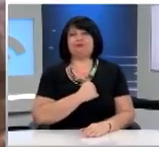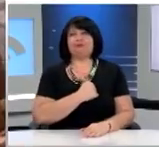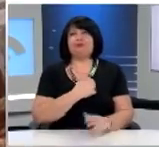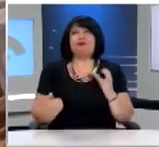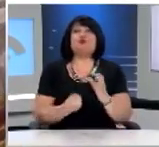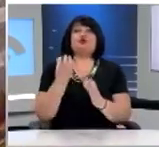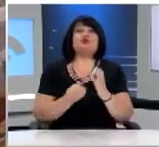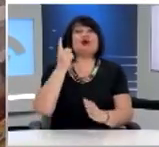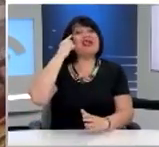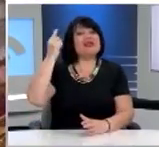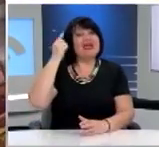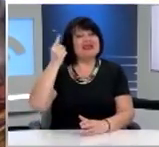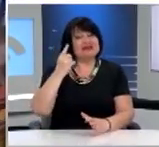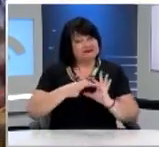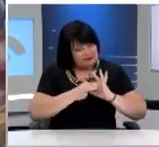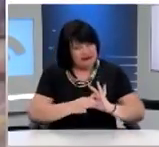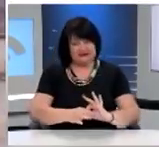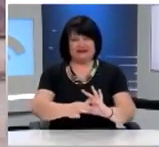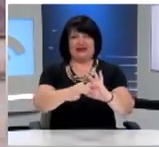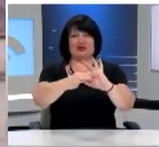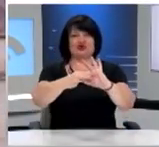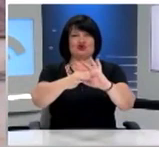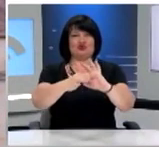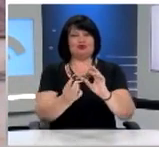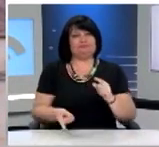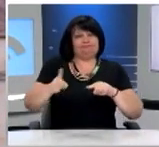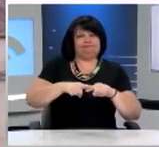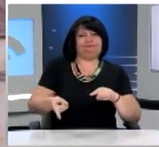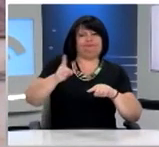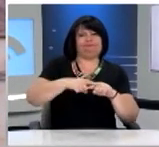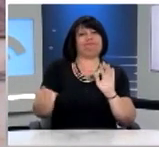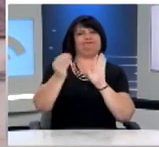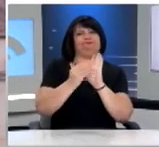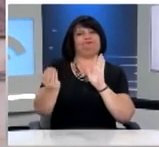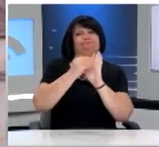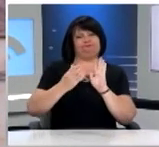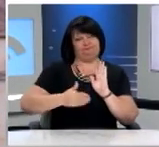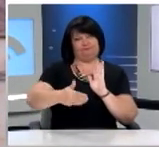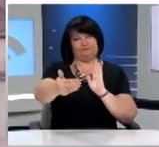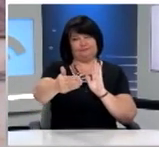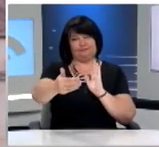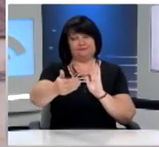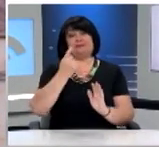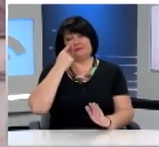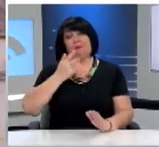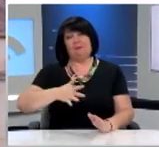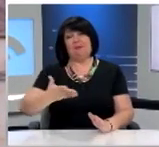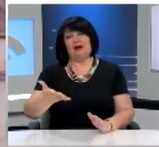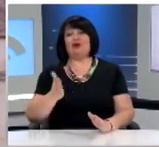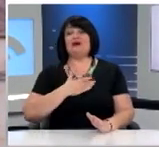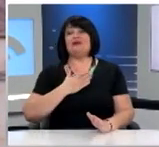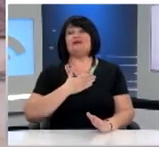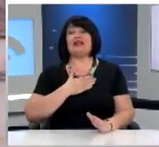καινοτομίες που ξεκινήσαμε θα συνεχιστούν Και θα προσθεθούν και άλλες στο μέλλον Και προφανώς να